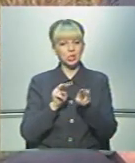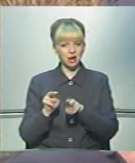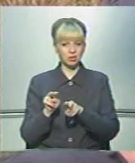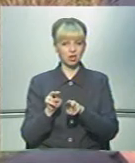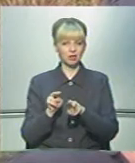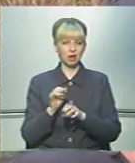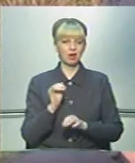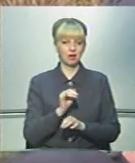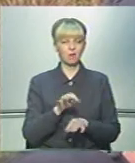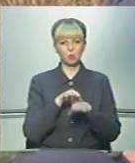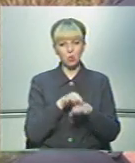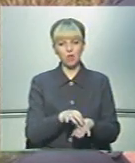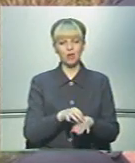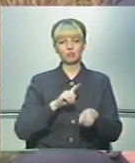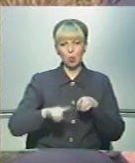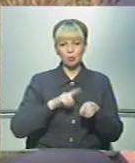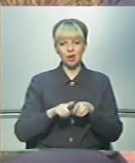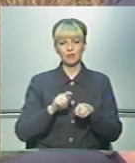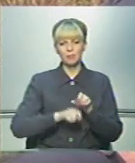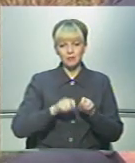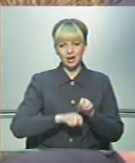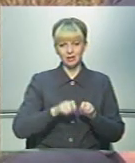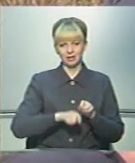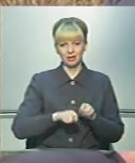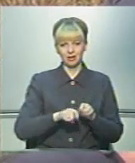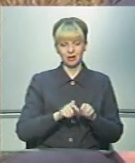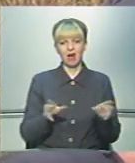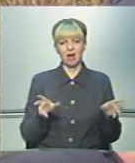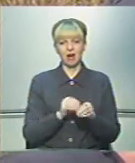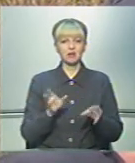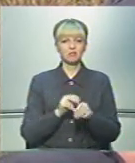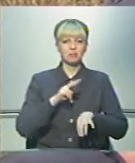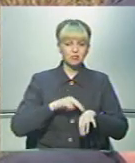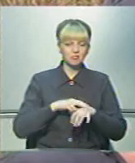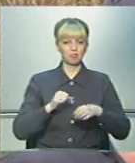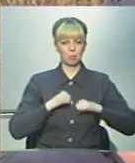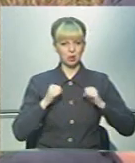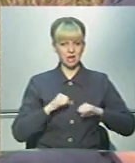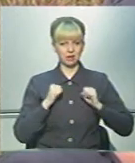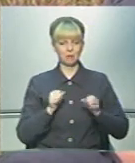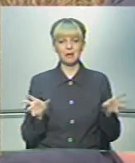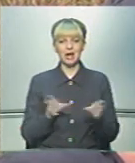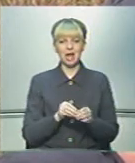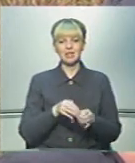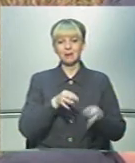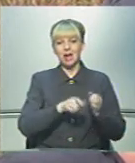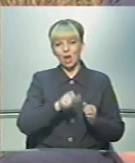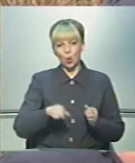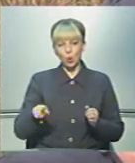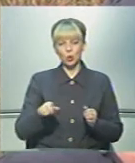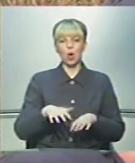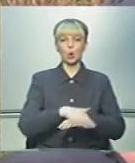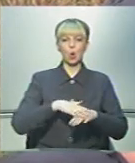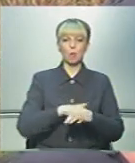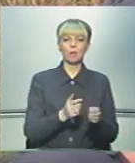і проводити оперативні рейди. Разом з міліцією постараємося, разом з екологією і